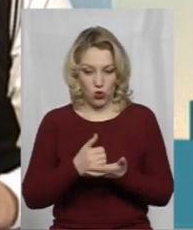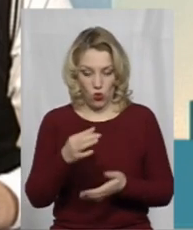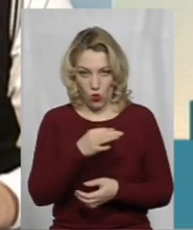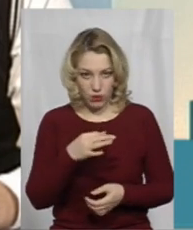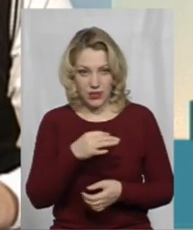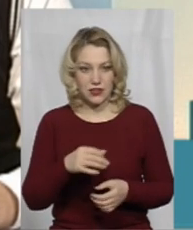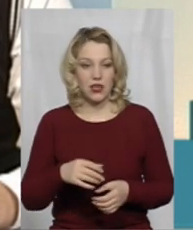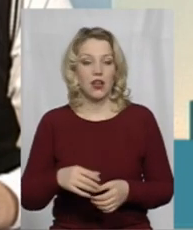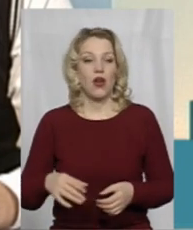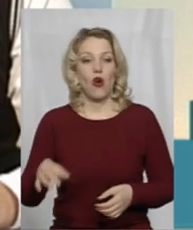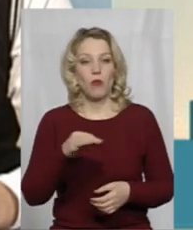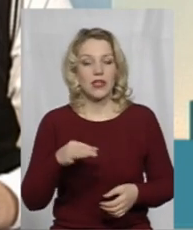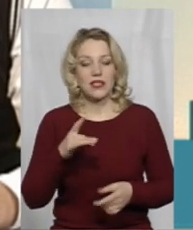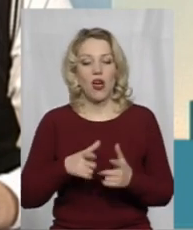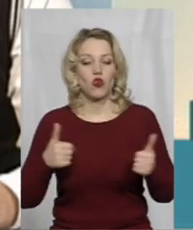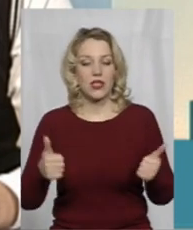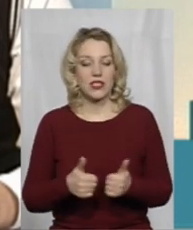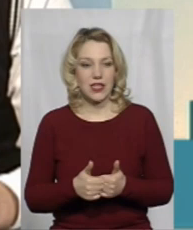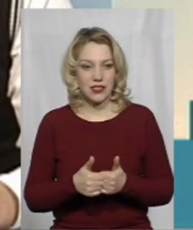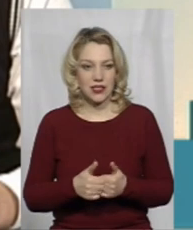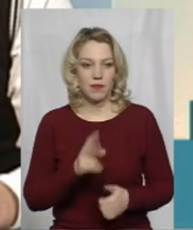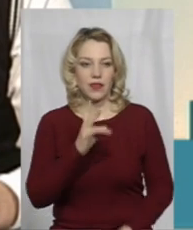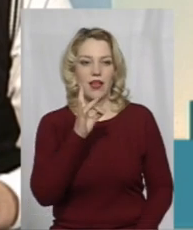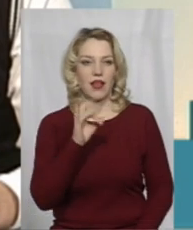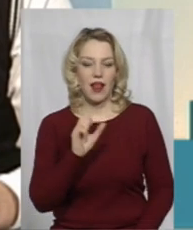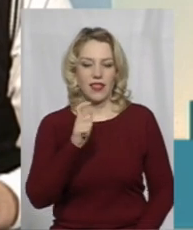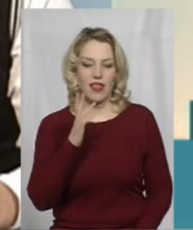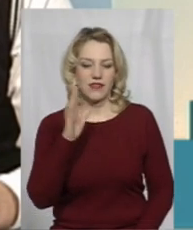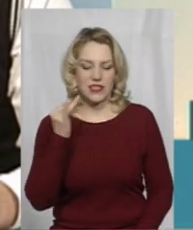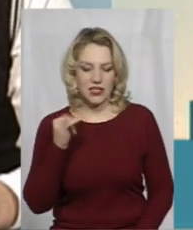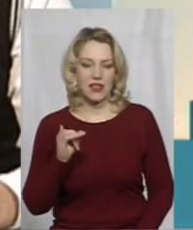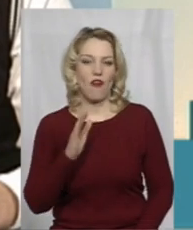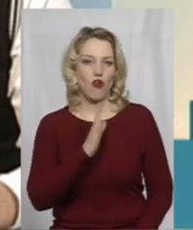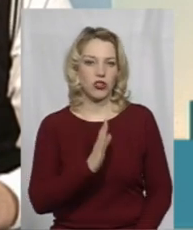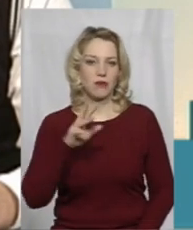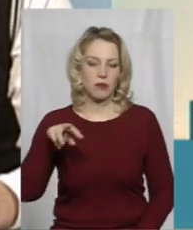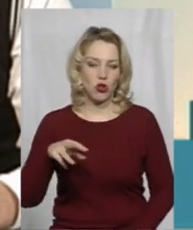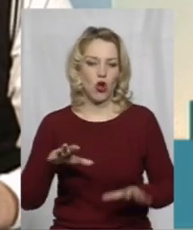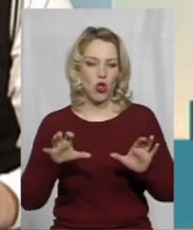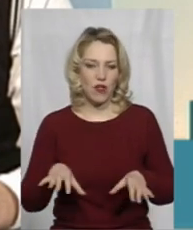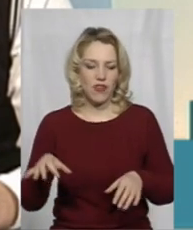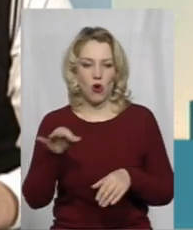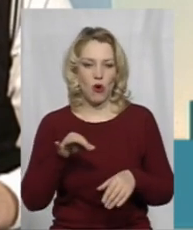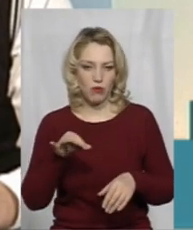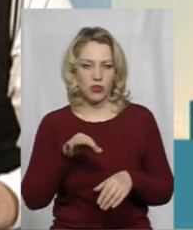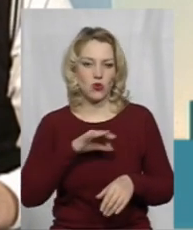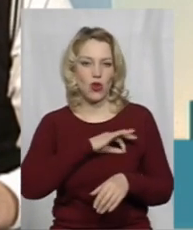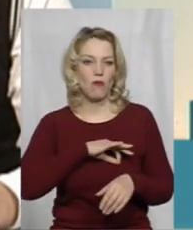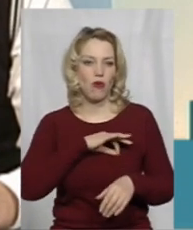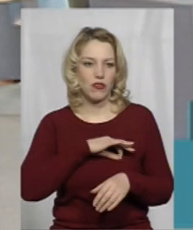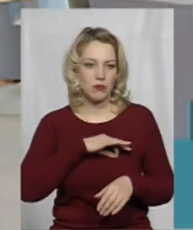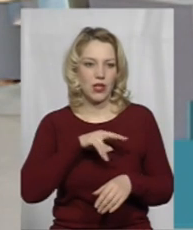обласну організацію Краєвський Володимир Миколаївич, голова обласної проспілки, ліги,